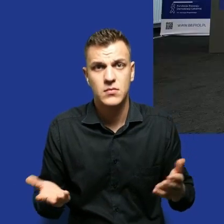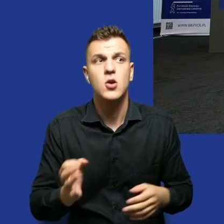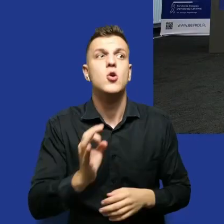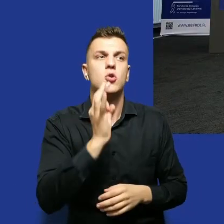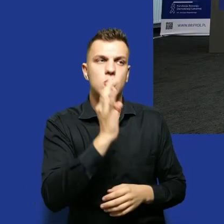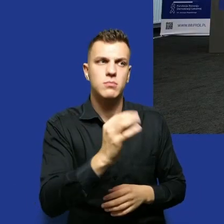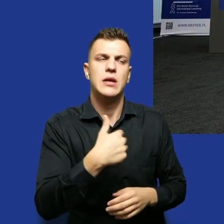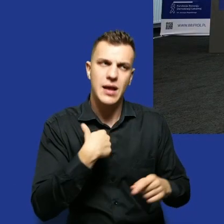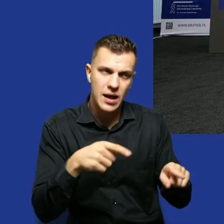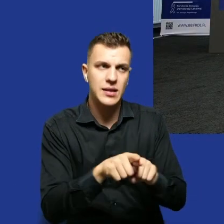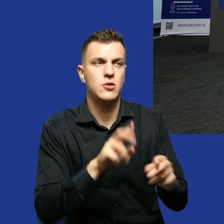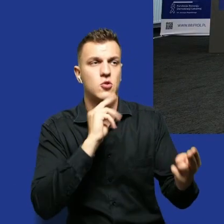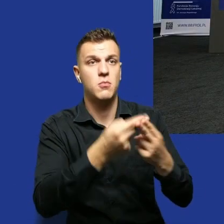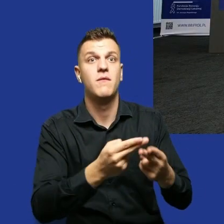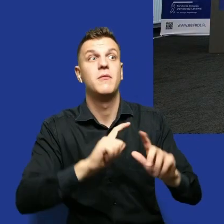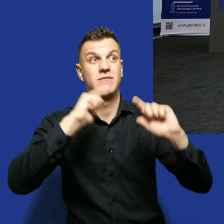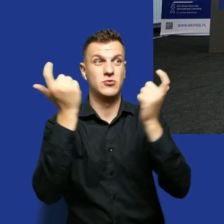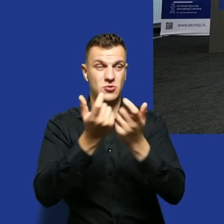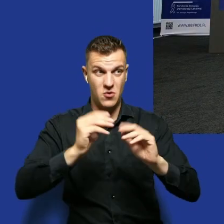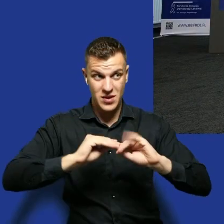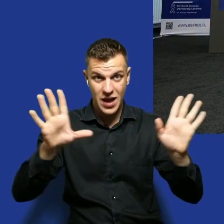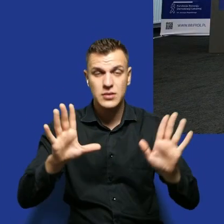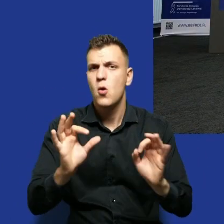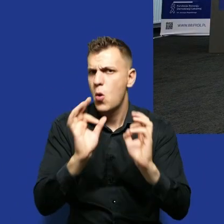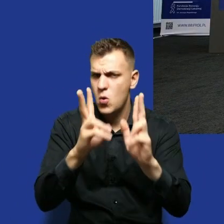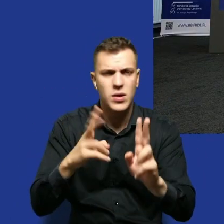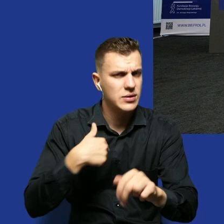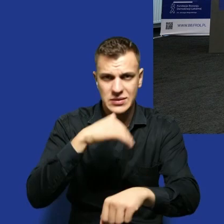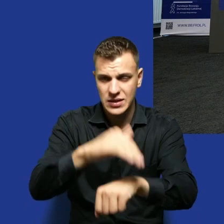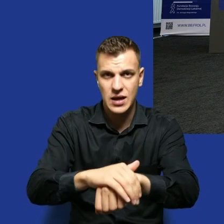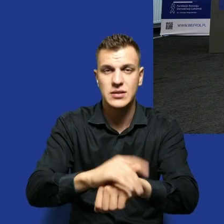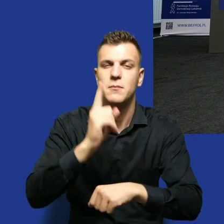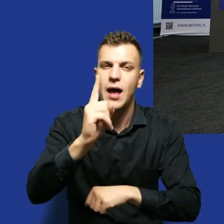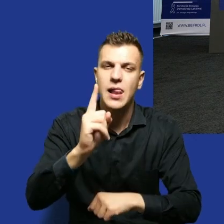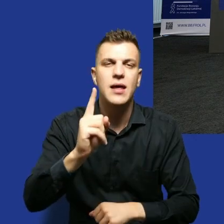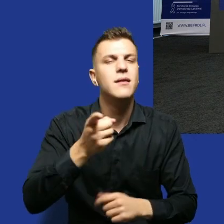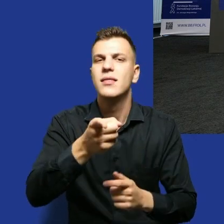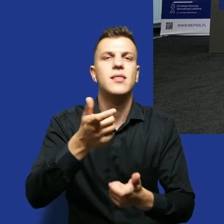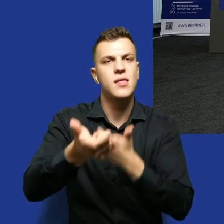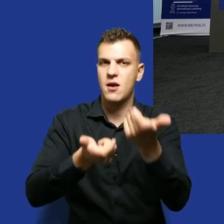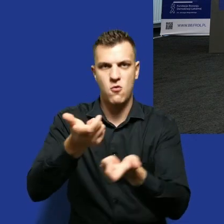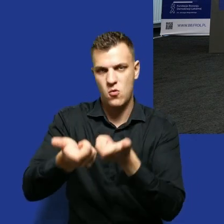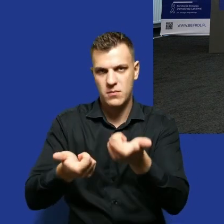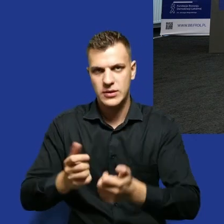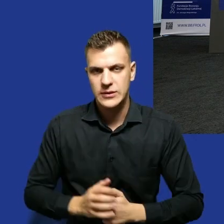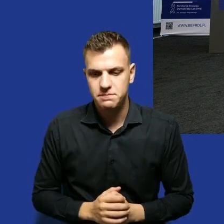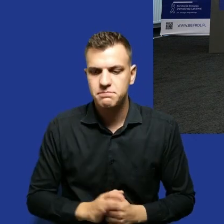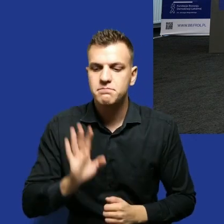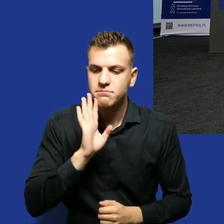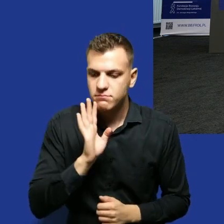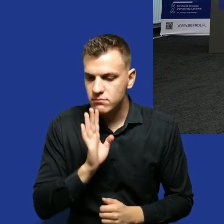tryb polemiczny. A propos wszystko jawne. Ja absolutnie jestem za. Wszystko jawne. Tylko pozbądźmy się, nie wiem,